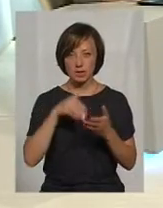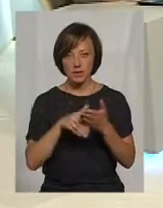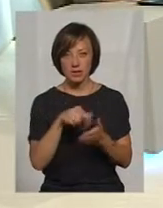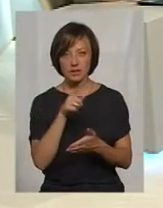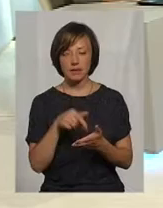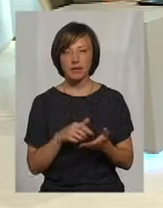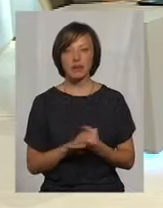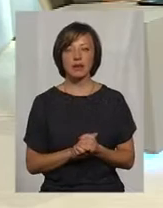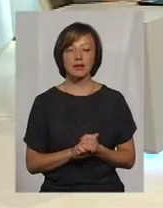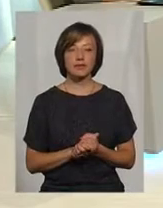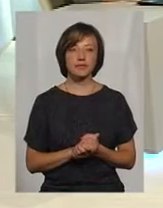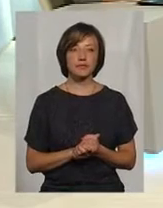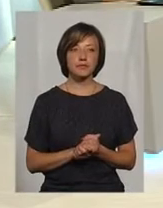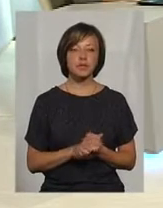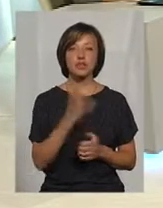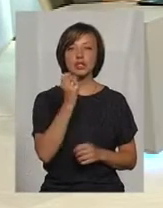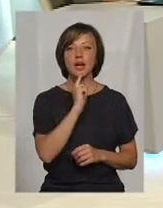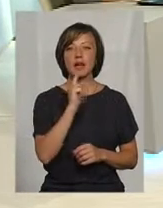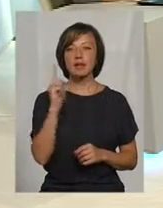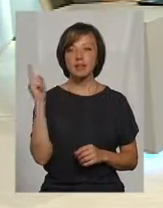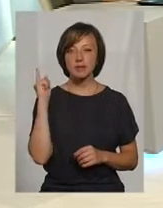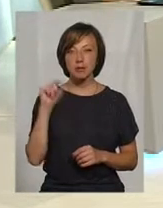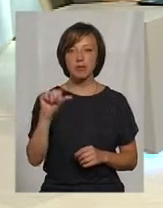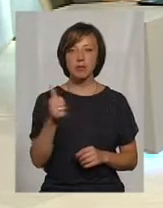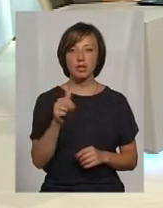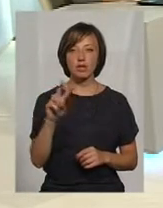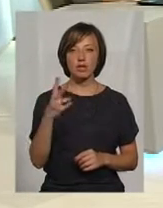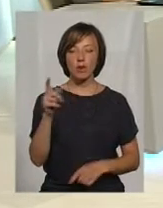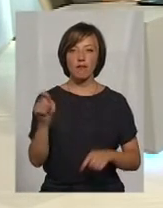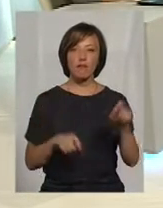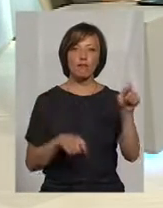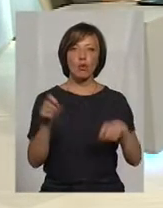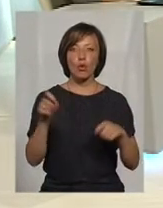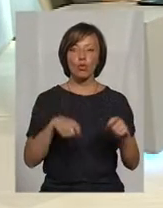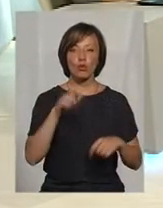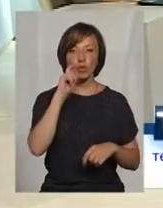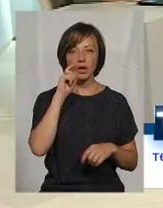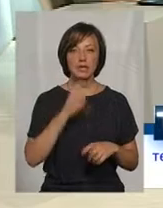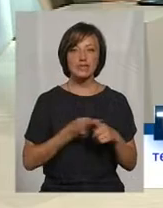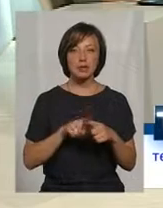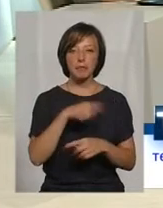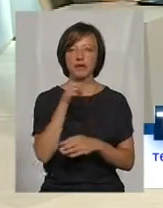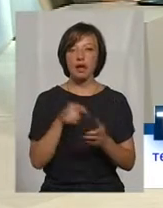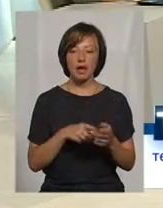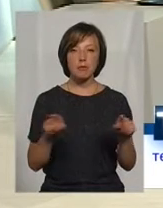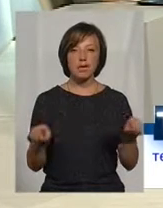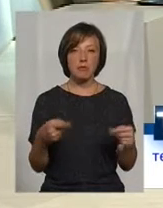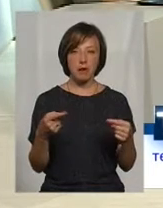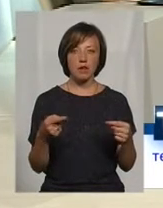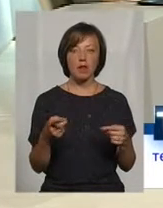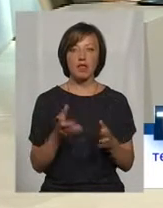Вже про це питання ще рік назад, були перші, другі форум України, це питання піднімалось, тому що